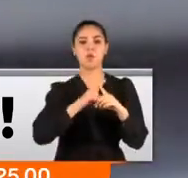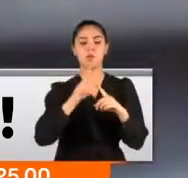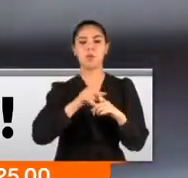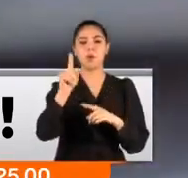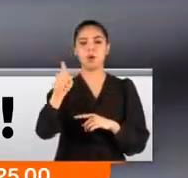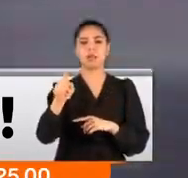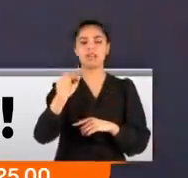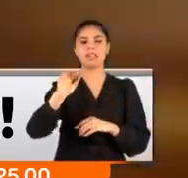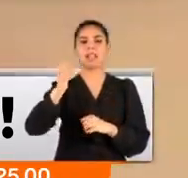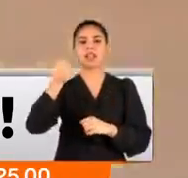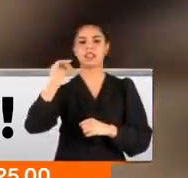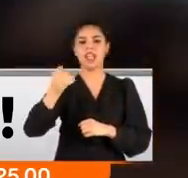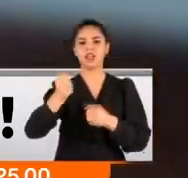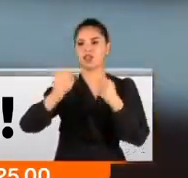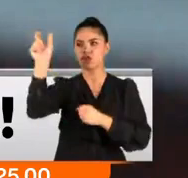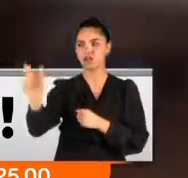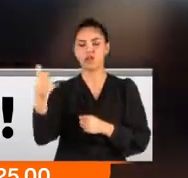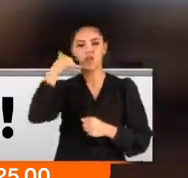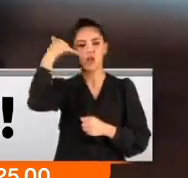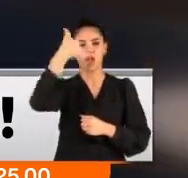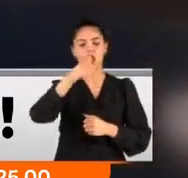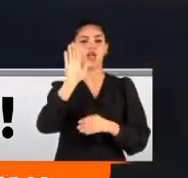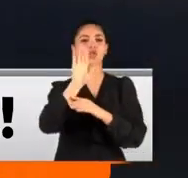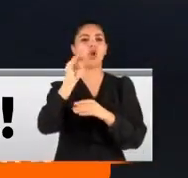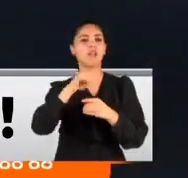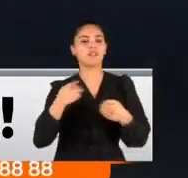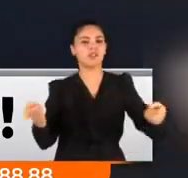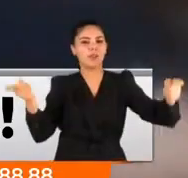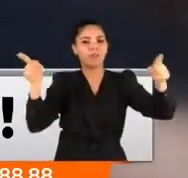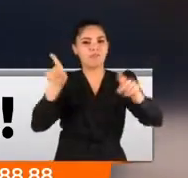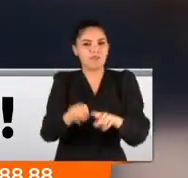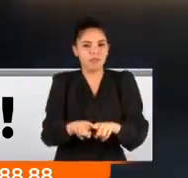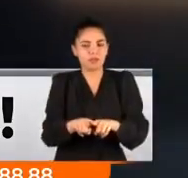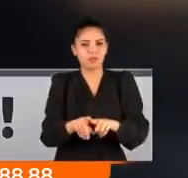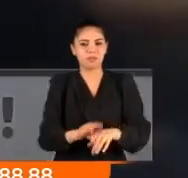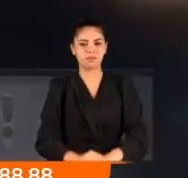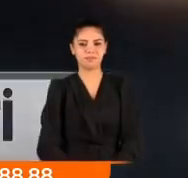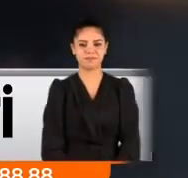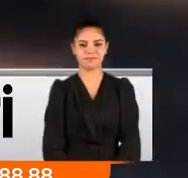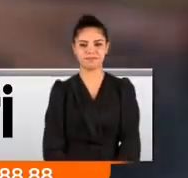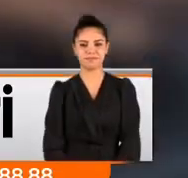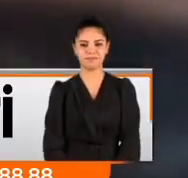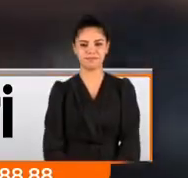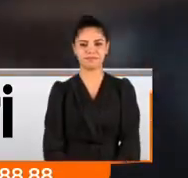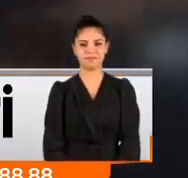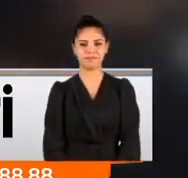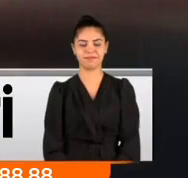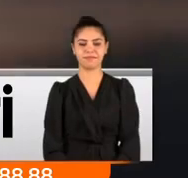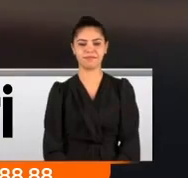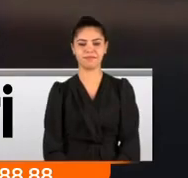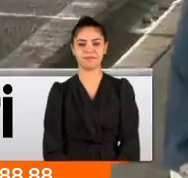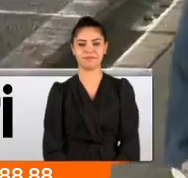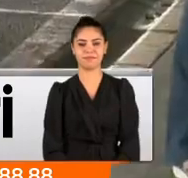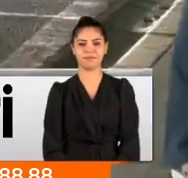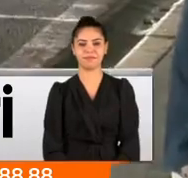bagajında bulan taksici de aramıştı. Durakta buluştular. Taksici arkadaşlar teşekkür ediyorum. Sağ zaman da tabii buldular. Kendilerine